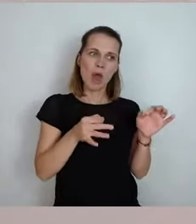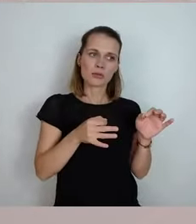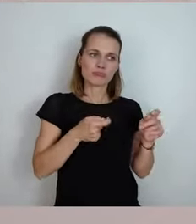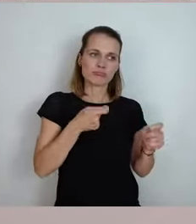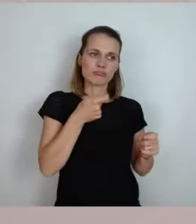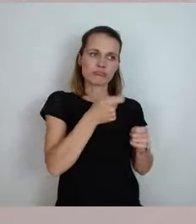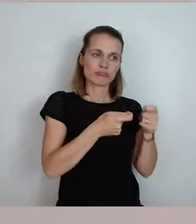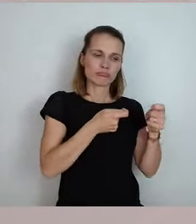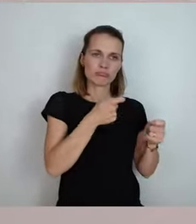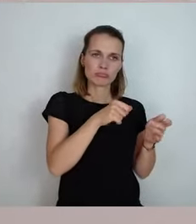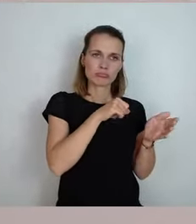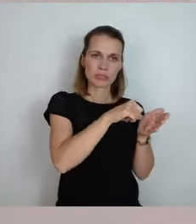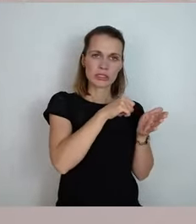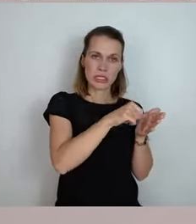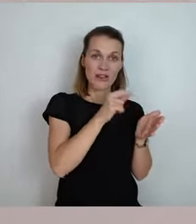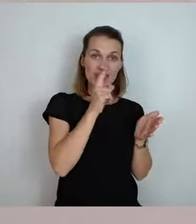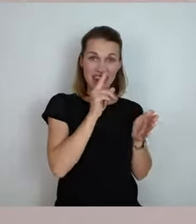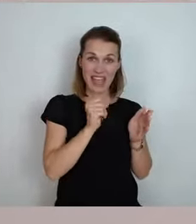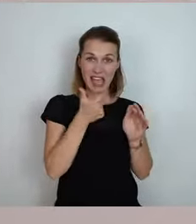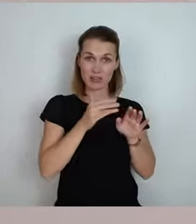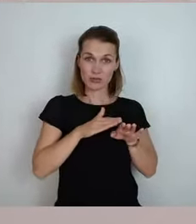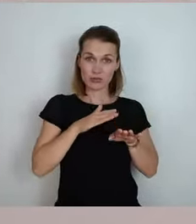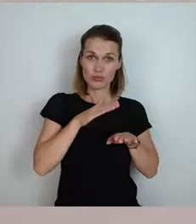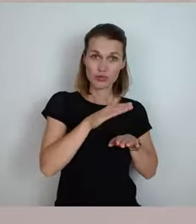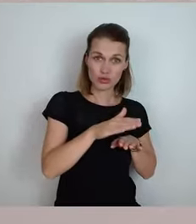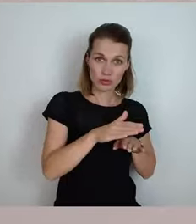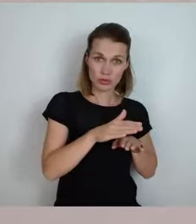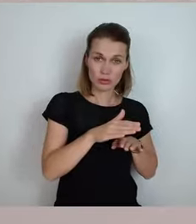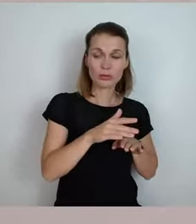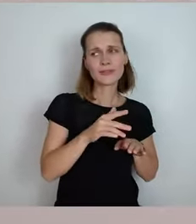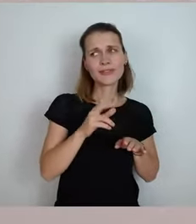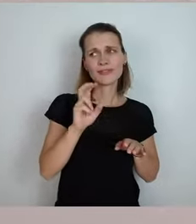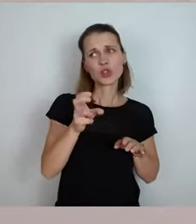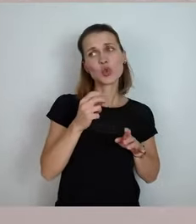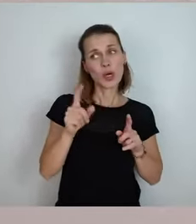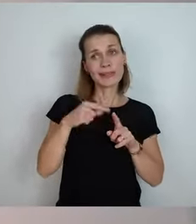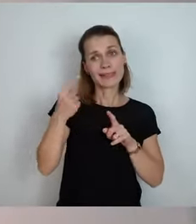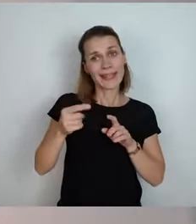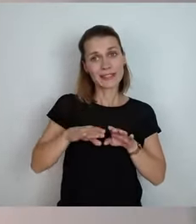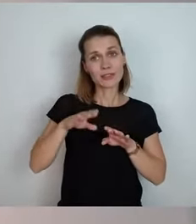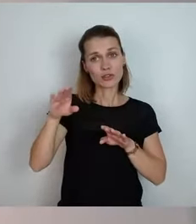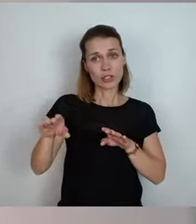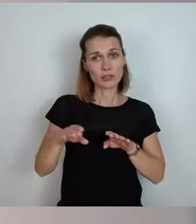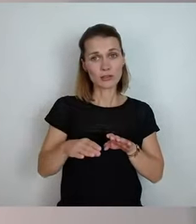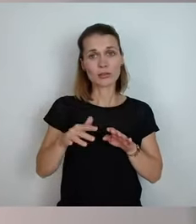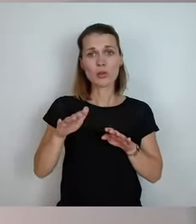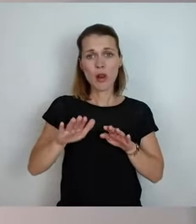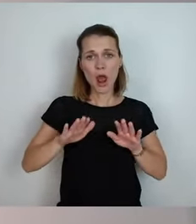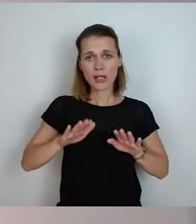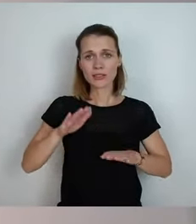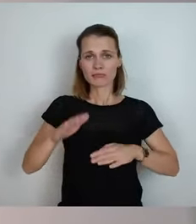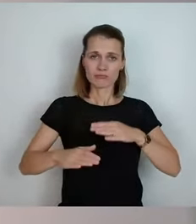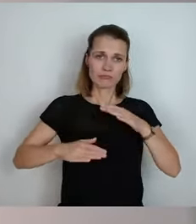Gebäude, wenn dieser erste Schritt gemacht ist, würde ich auch versuchen, den nächsten zu machen, dass man da so Schritt für Schritt vorankommt.